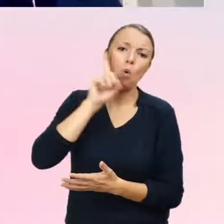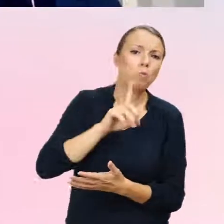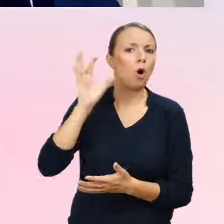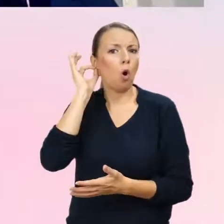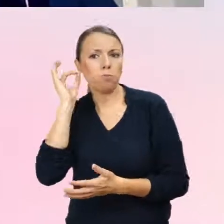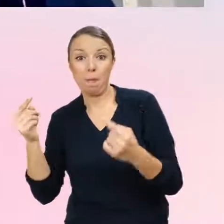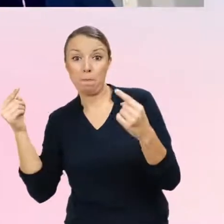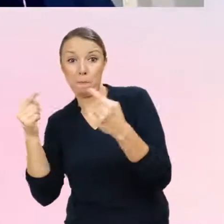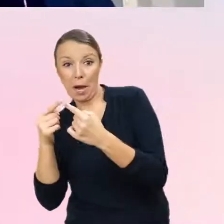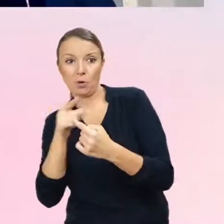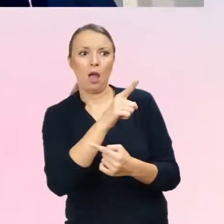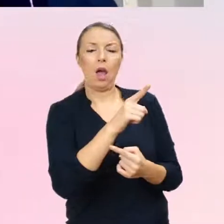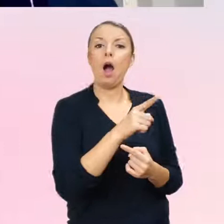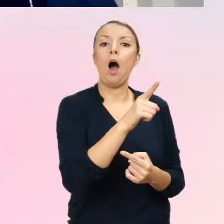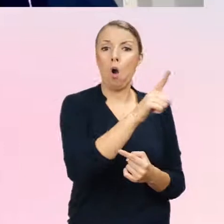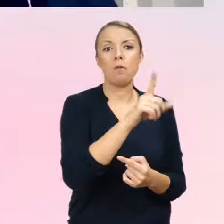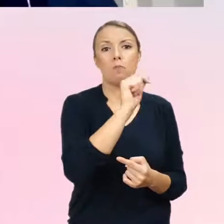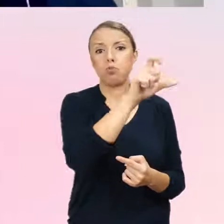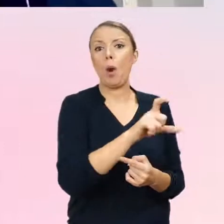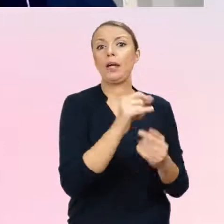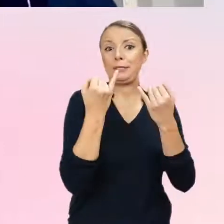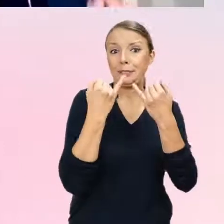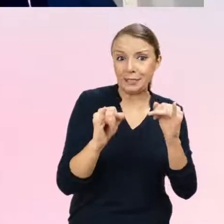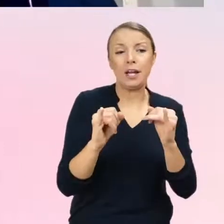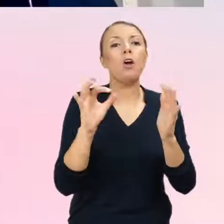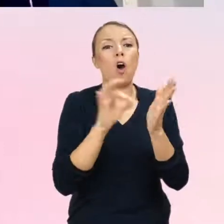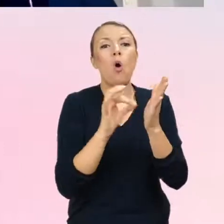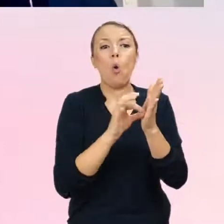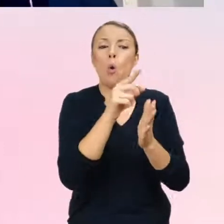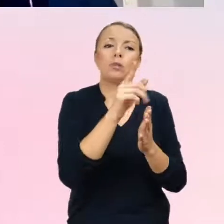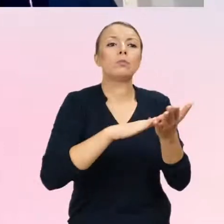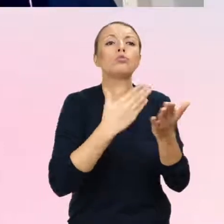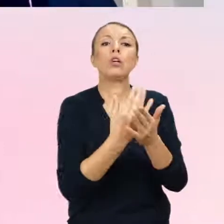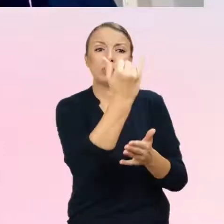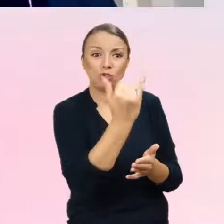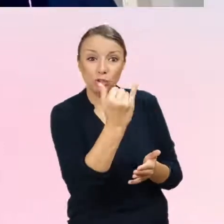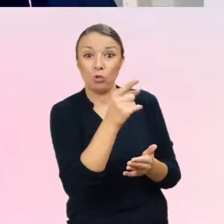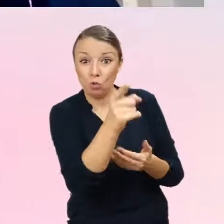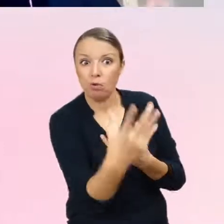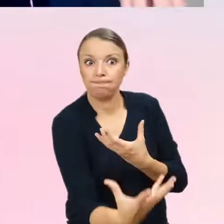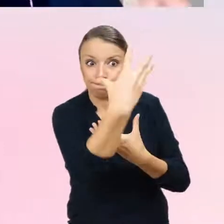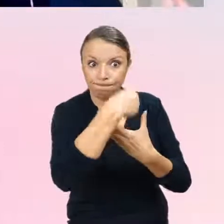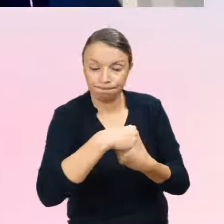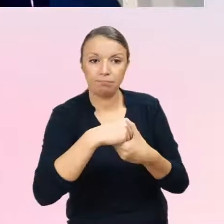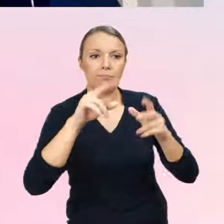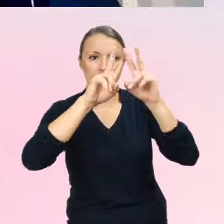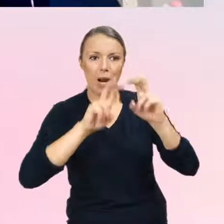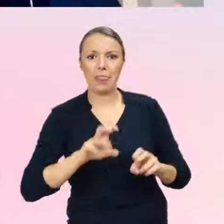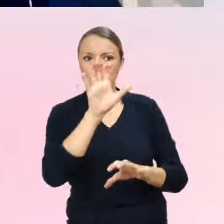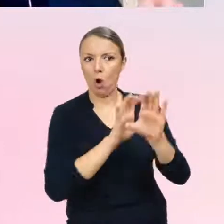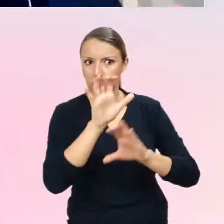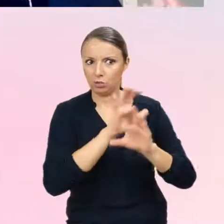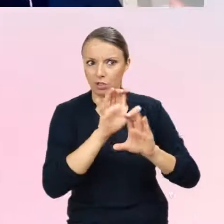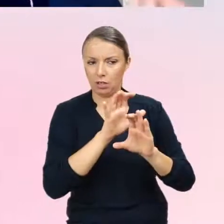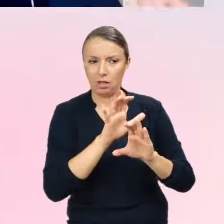niż tej przypisanej, to jeżeli takie dziecko trafiło do obserwacji, to ono